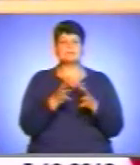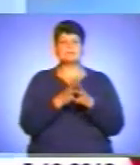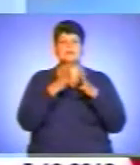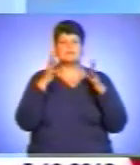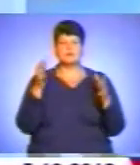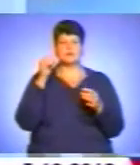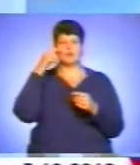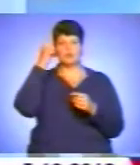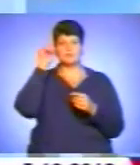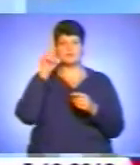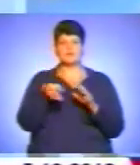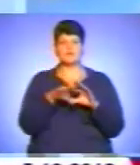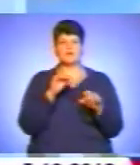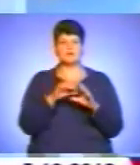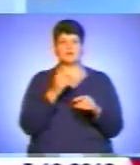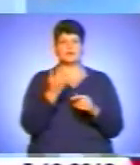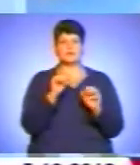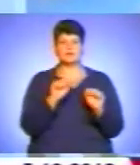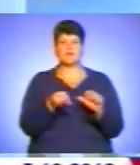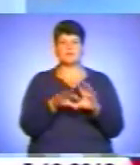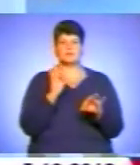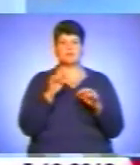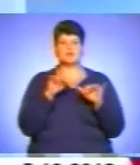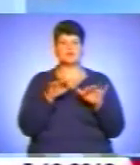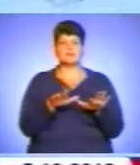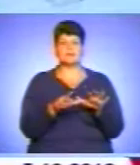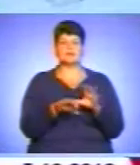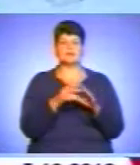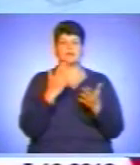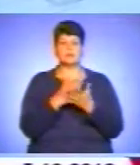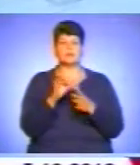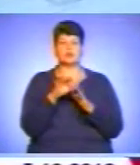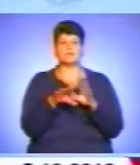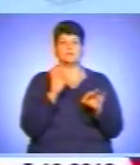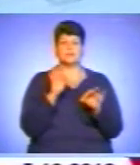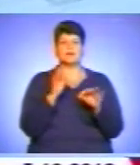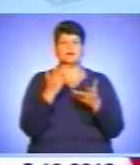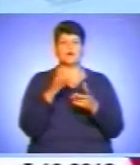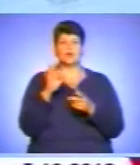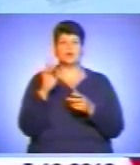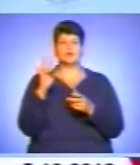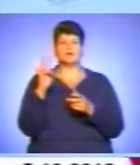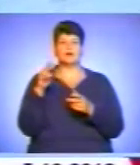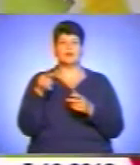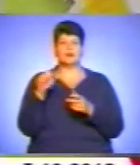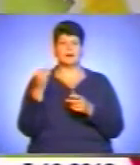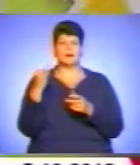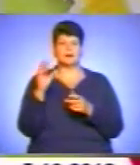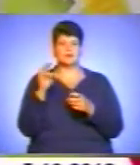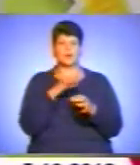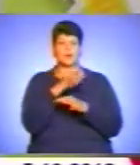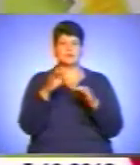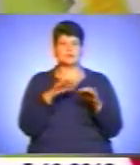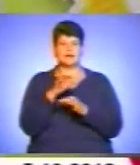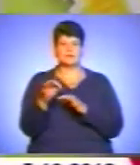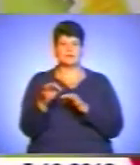виборців про їхні права та виборчі процедури. Йдеться про вебінари для громадян гарячу лінію, онлайн-консультацію. Вебінар –